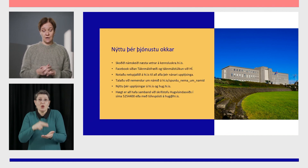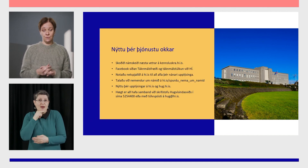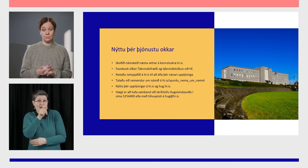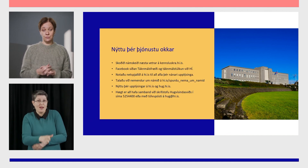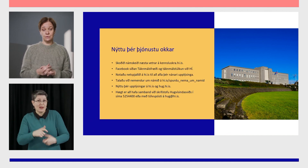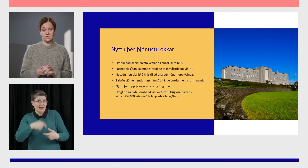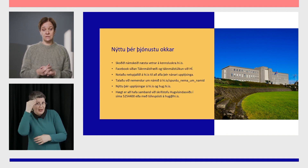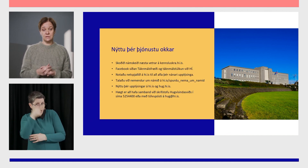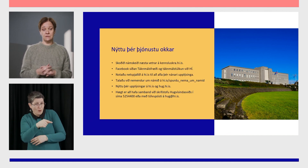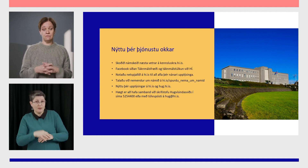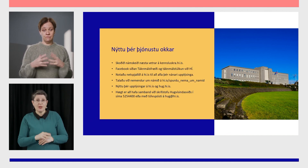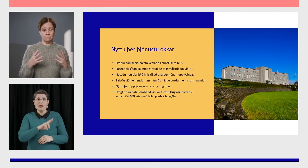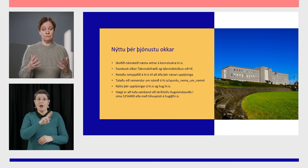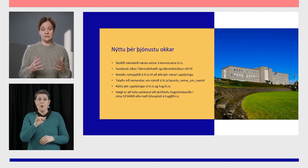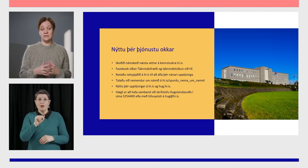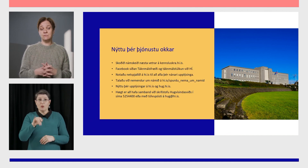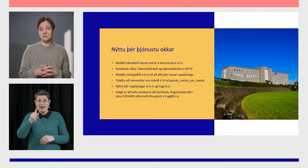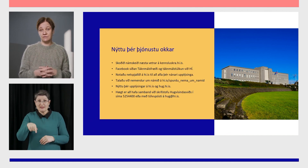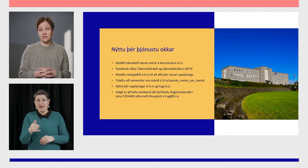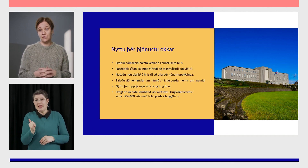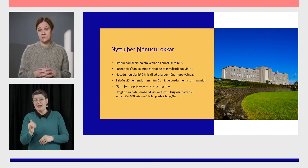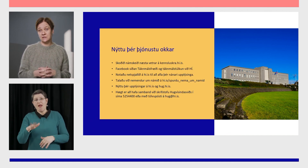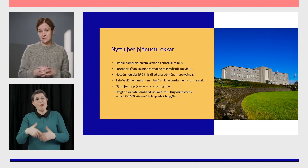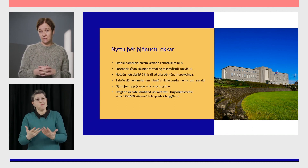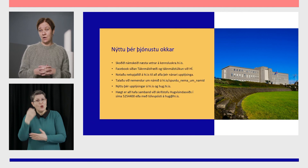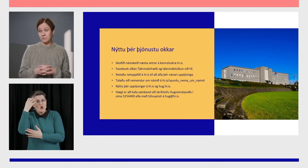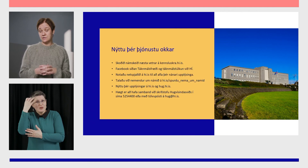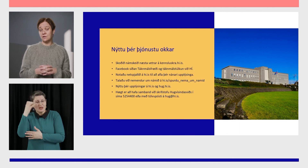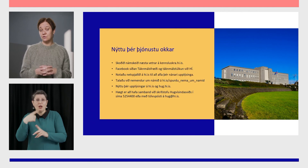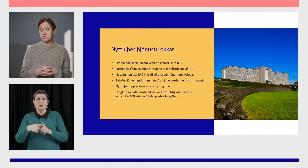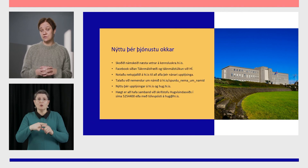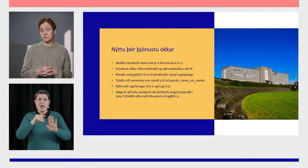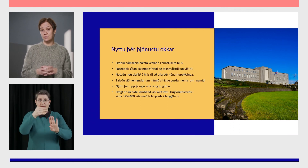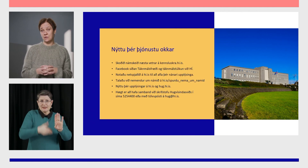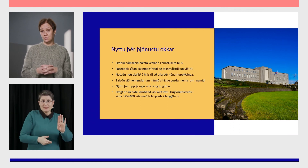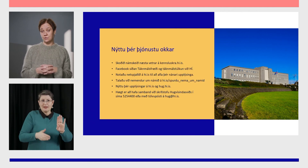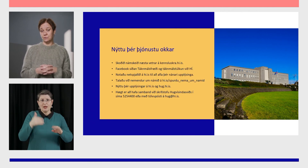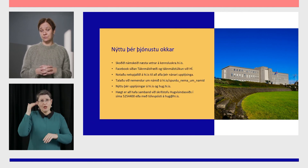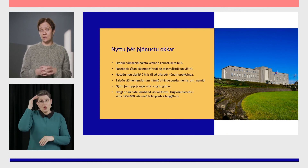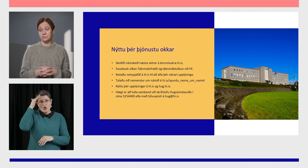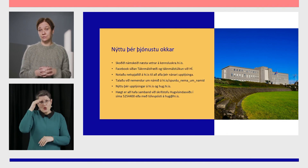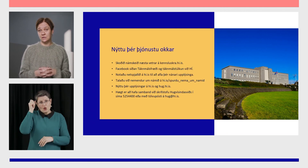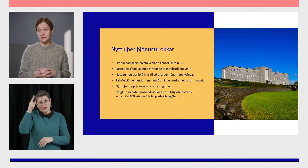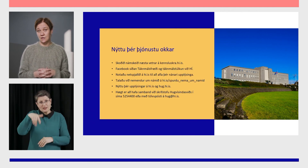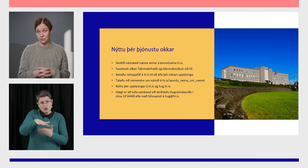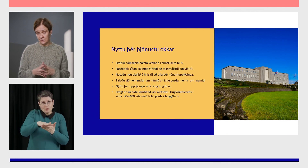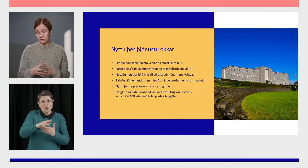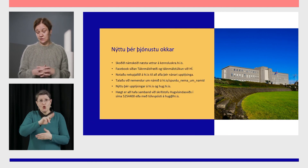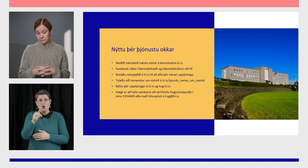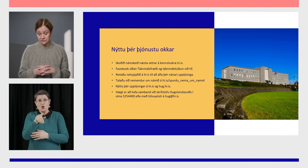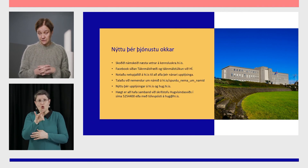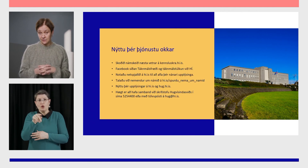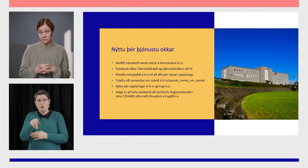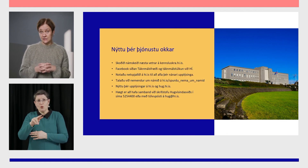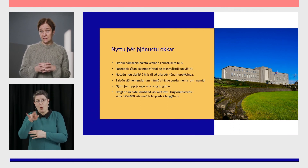H.I.is veitir ymsar frekar upplýsingar sem á heima síða hugvísindastopnunar hug.h.is og það má